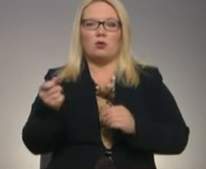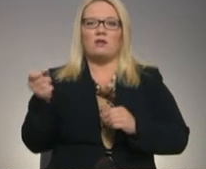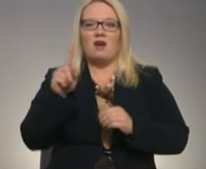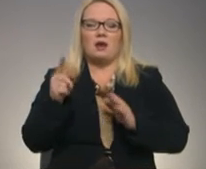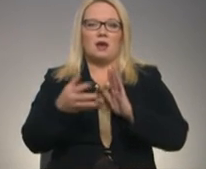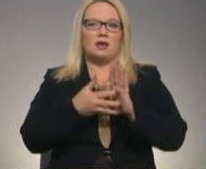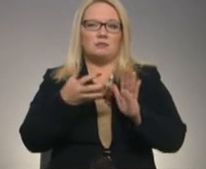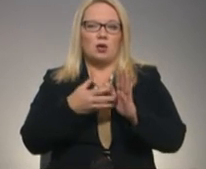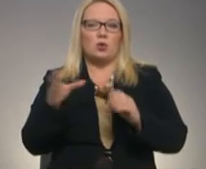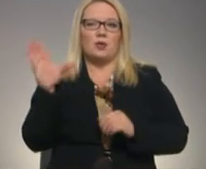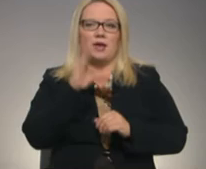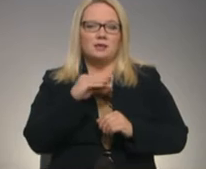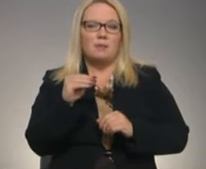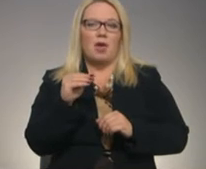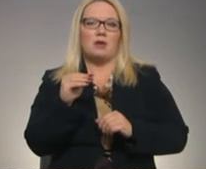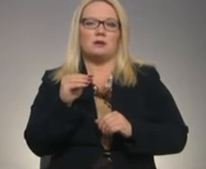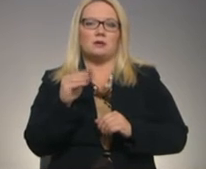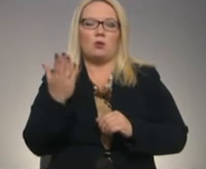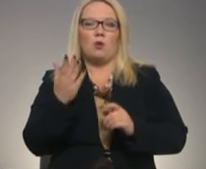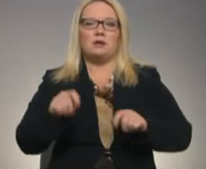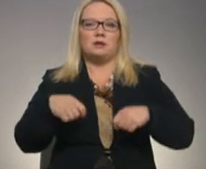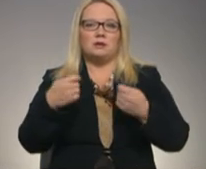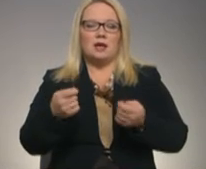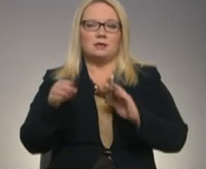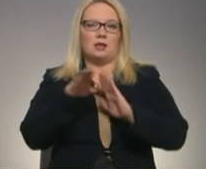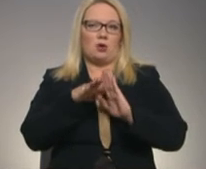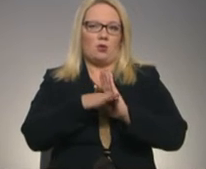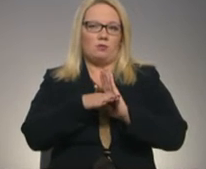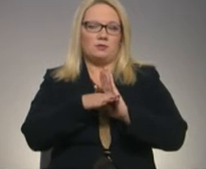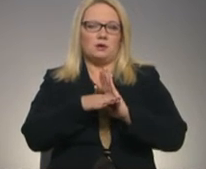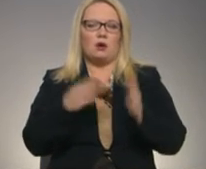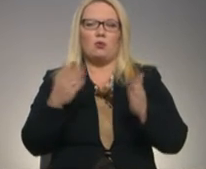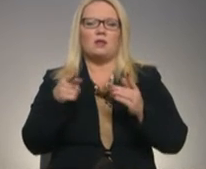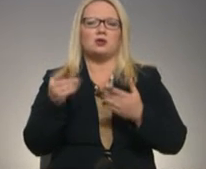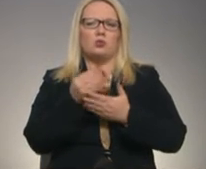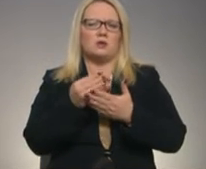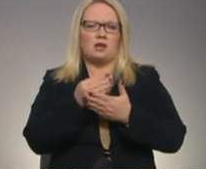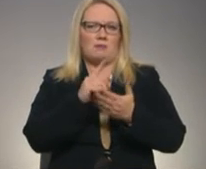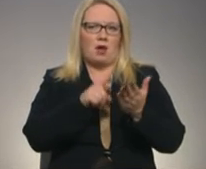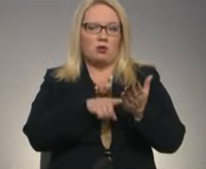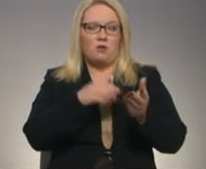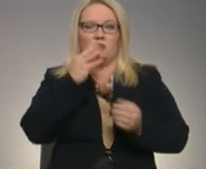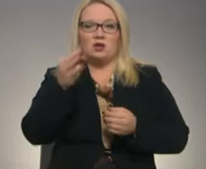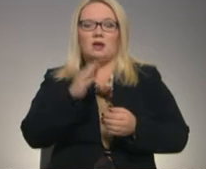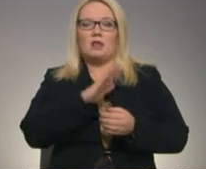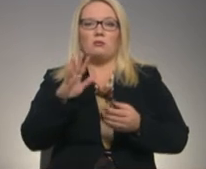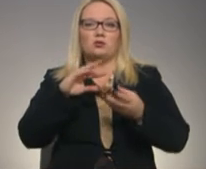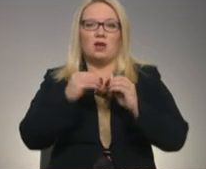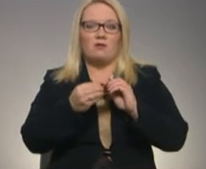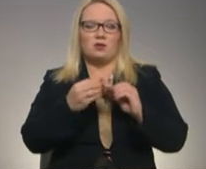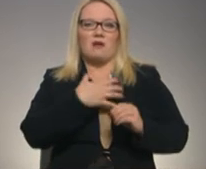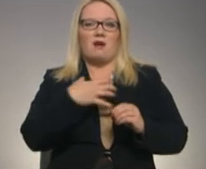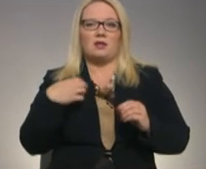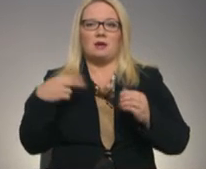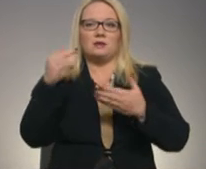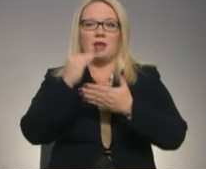izmantot iespējas, ko sniedz likums. Ko tas īsti varētu nozīmē? Ja netiks ievērotas tas, kas valdīs